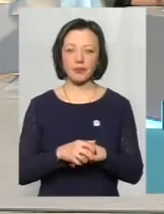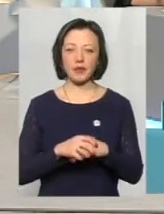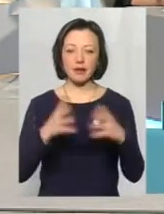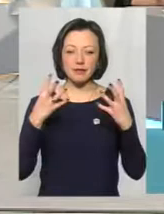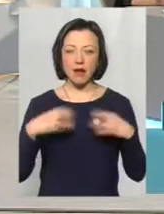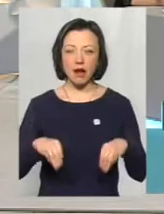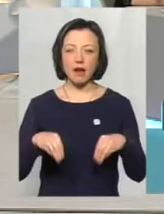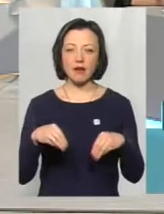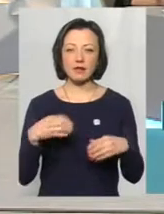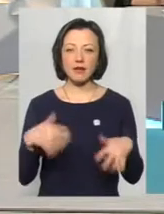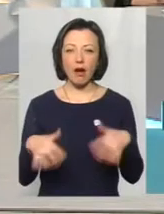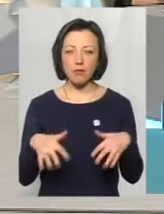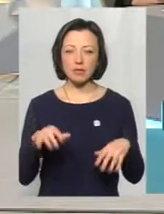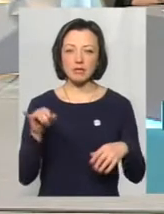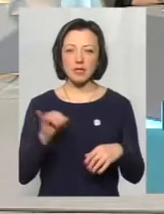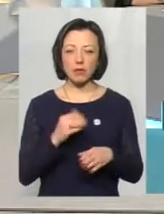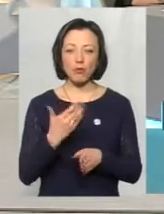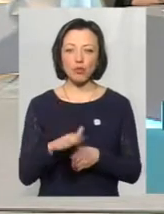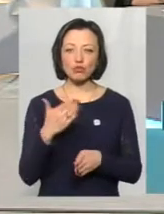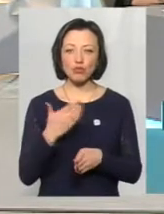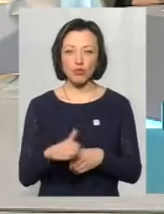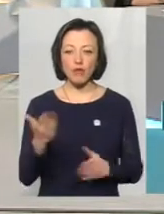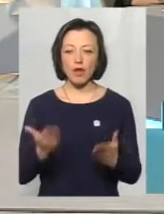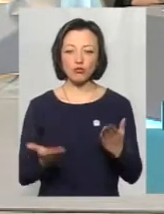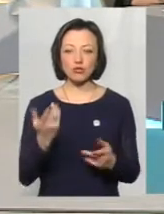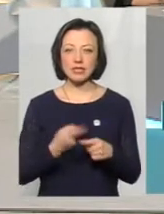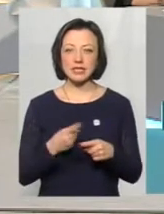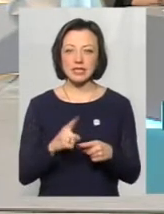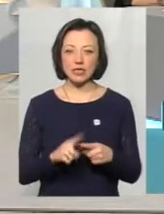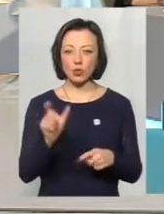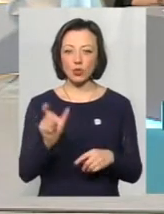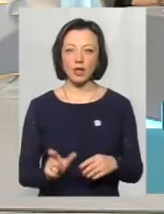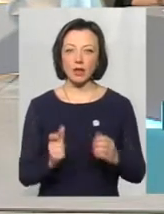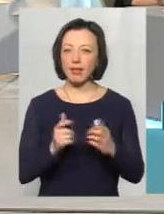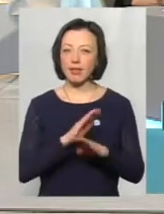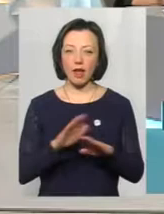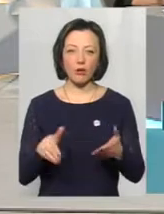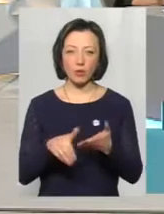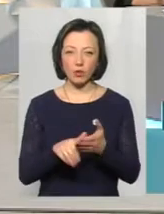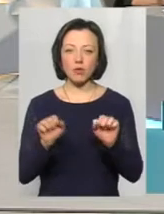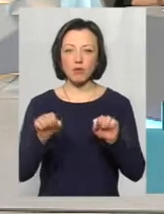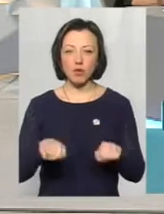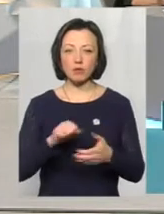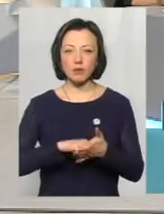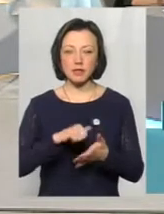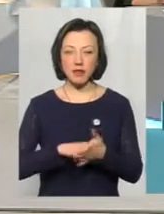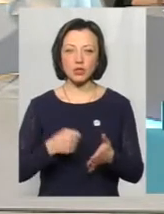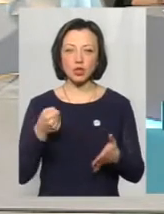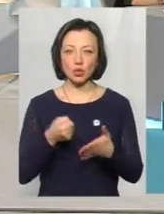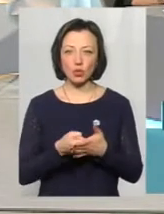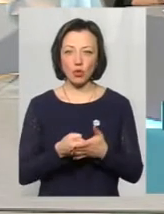загальна слабкість, і поступово, якщо цій людині не допомогти, може призвести до